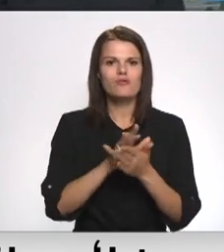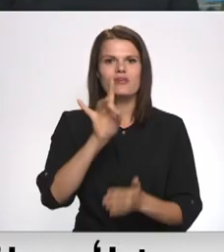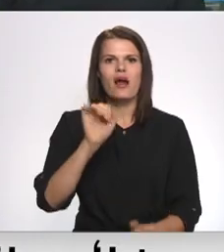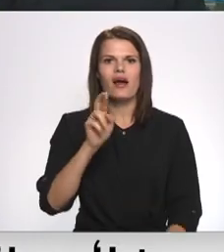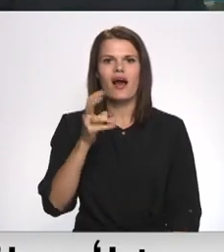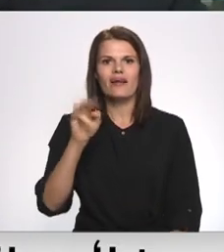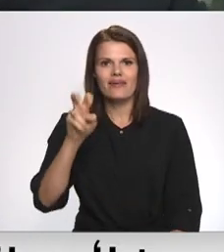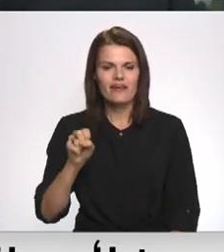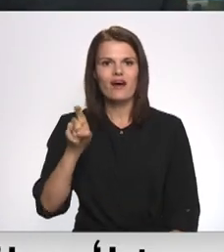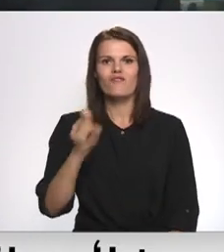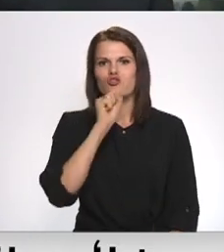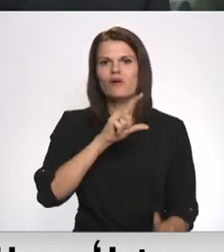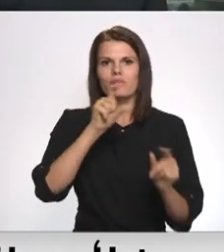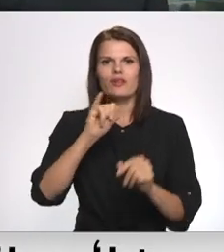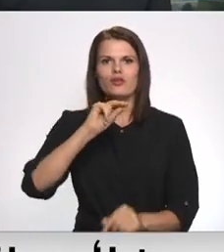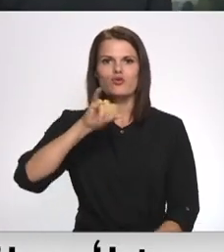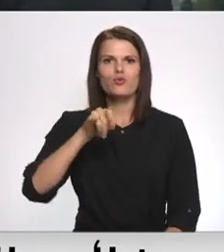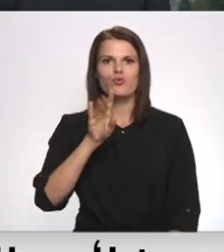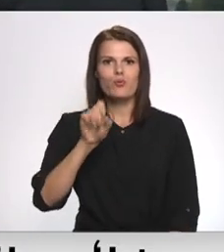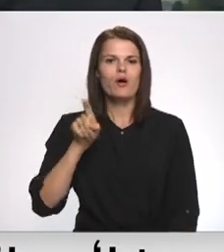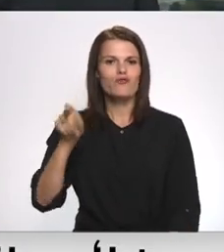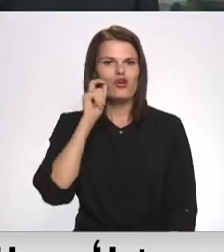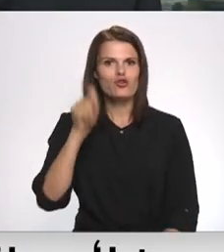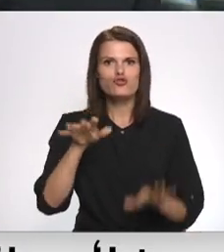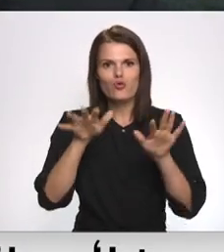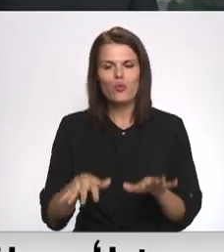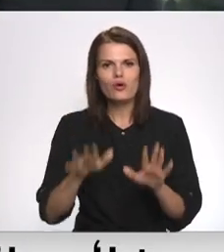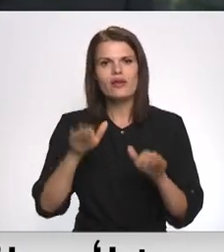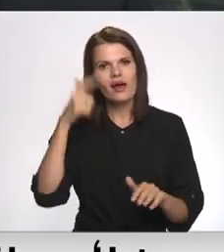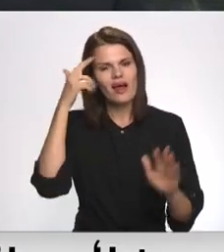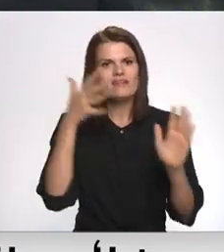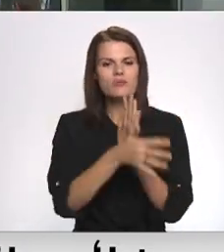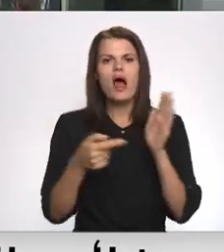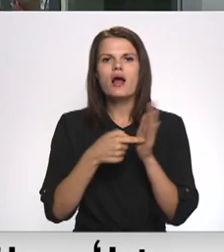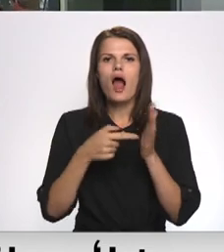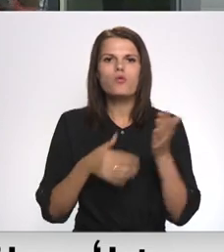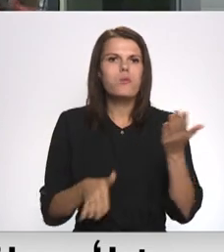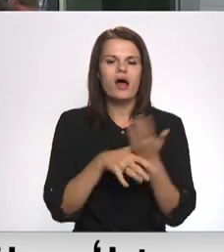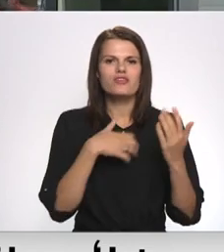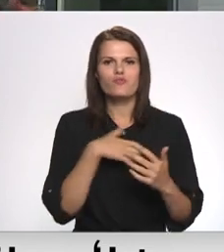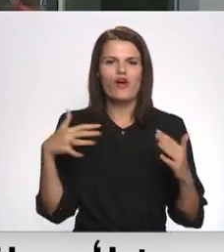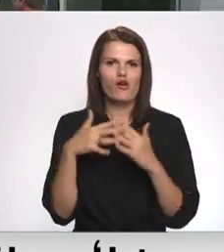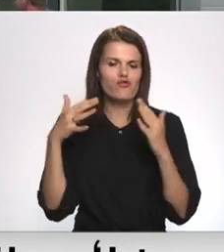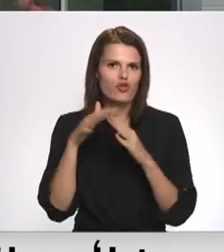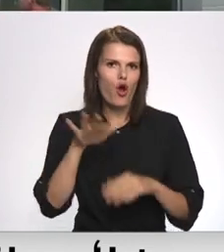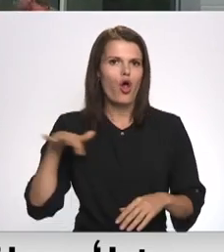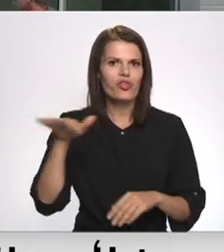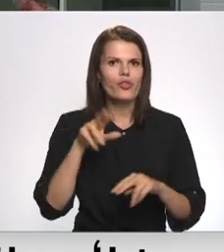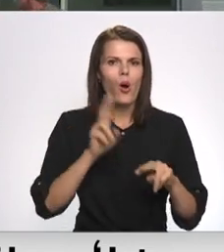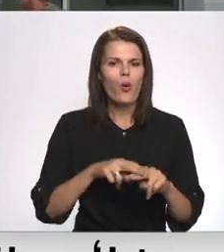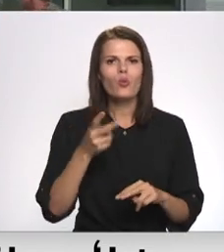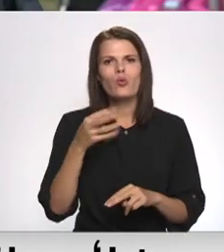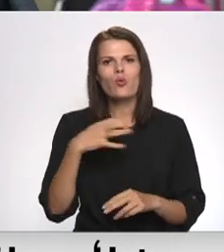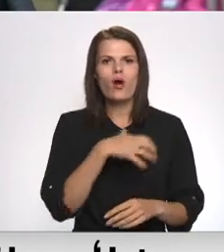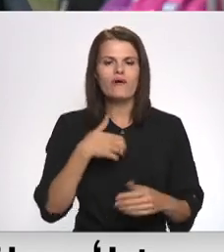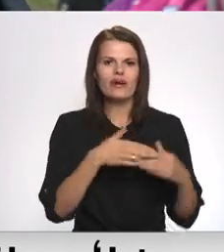pēc tam viņš dosies uz izjumu. Viņš ir Ukrainā, lai saprastu, kāda palīdzība frontē pašlaik nepieciešama. Un kas tieši jāved uz